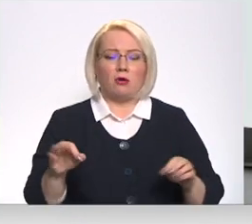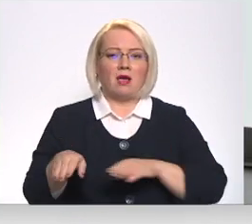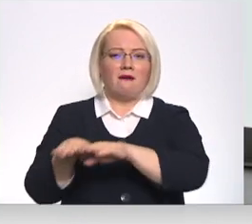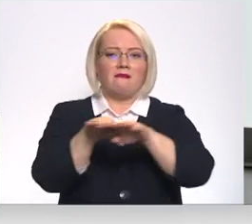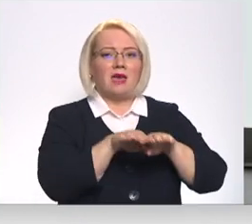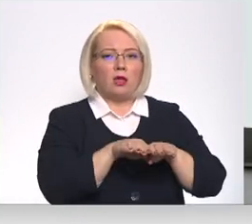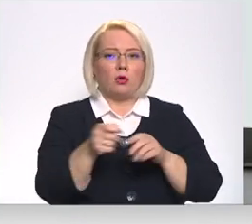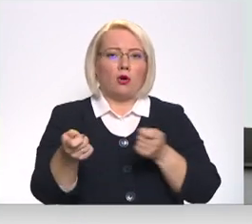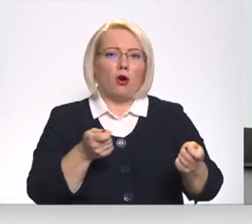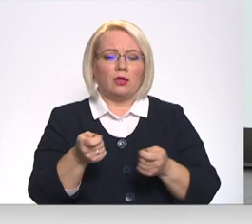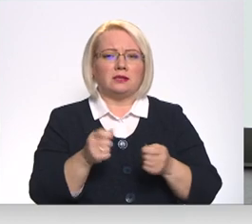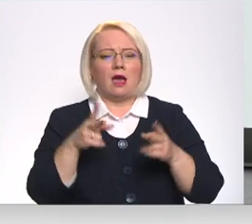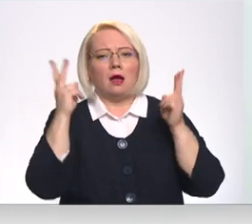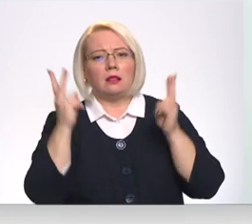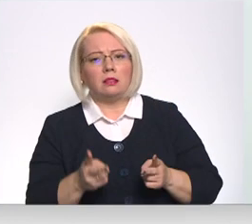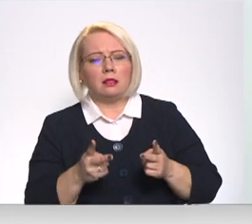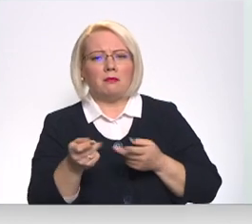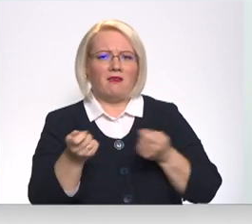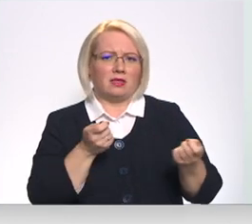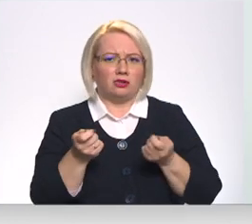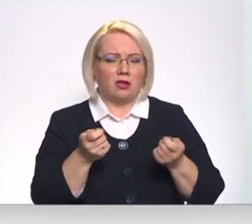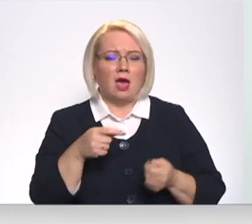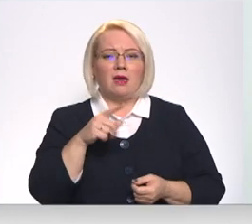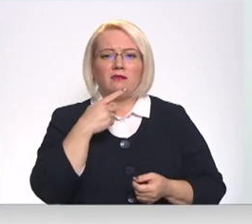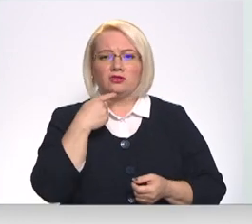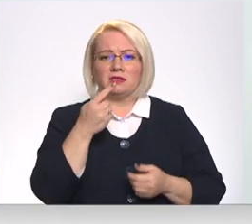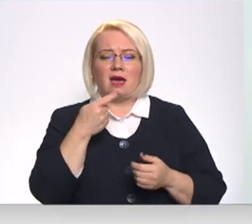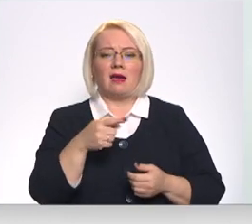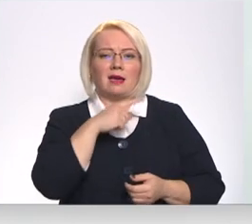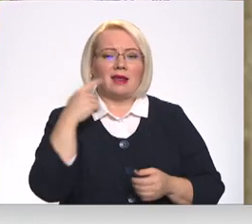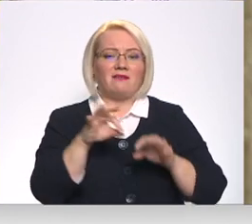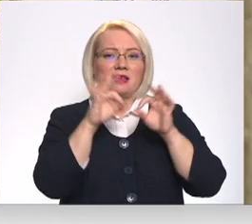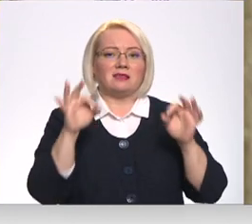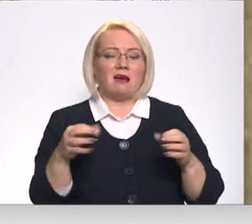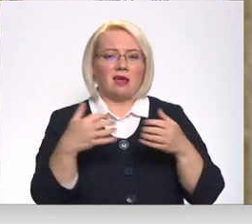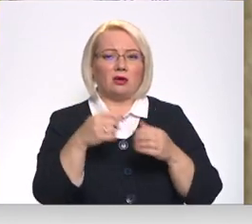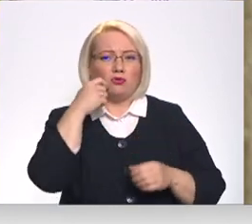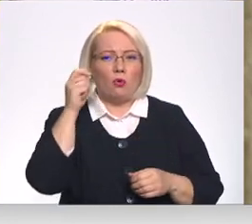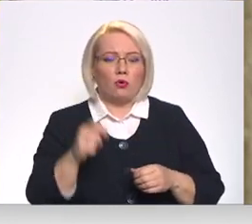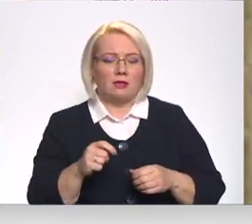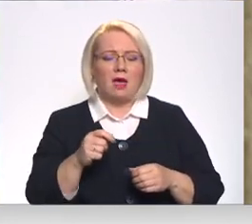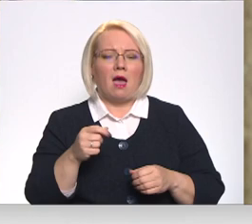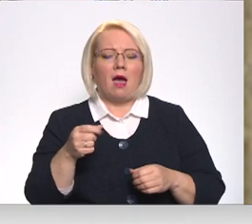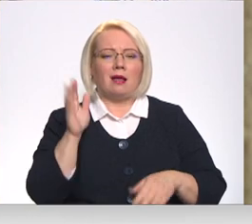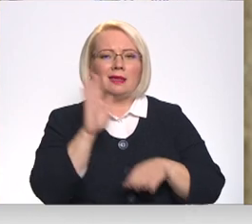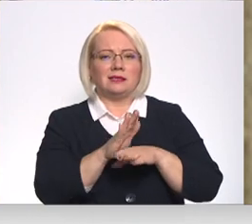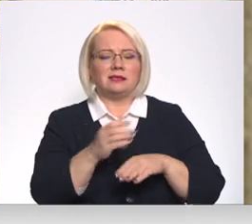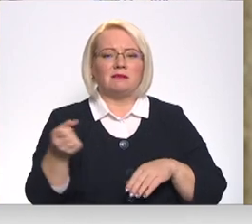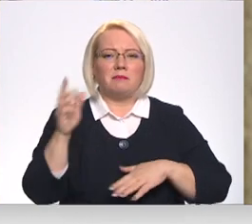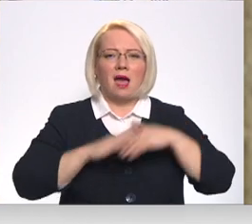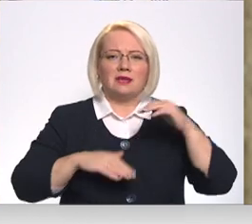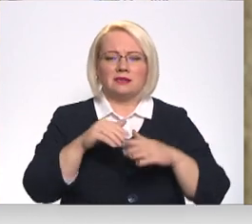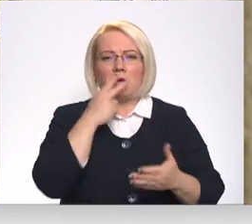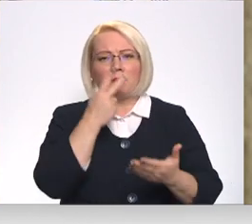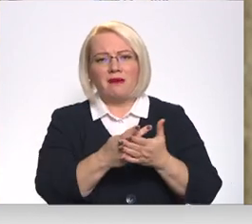koordinācija katastrofa pārvaldīšanā. Viņš neslēp, ka Krievijas sāktais karš Ukrainā līdzis praktiskāk pievērsties novada civilās